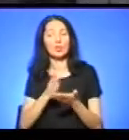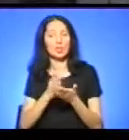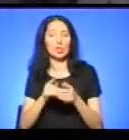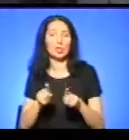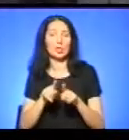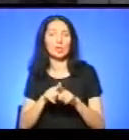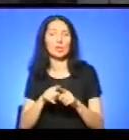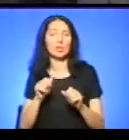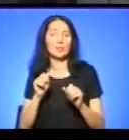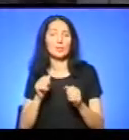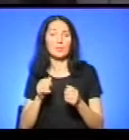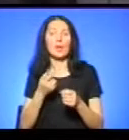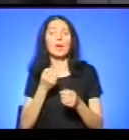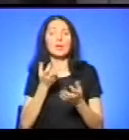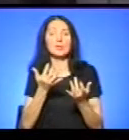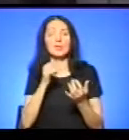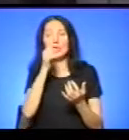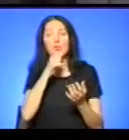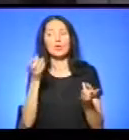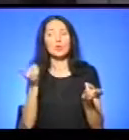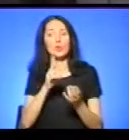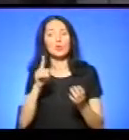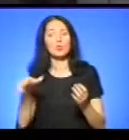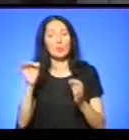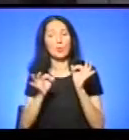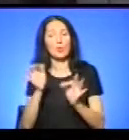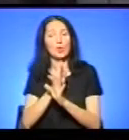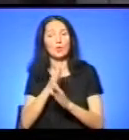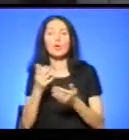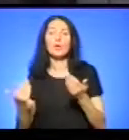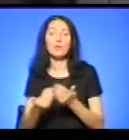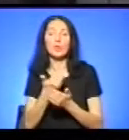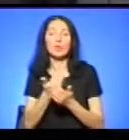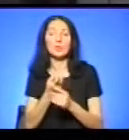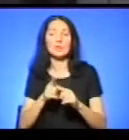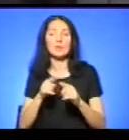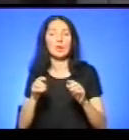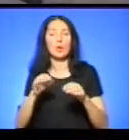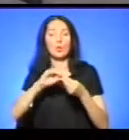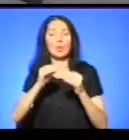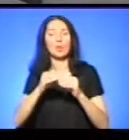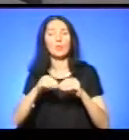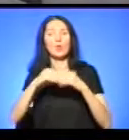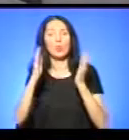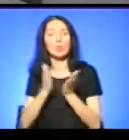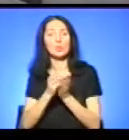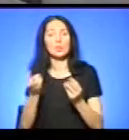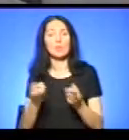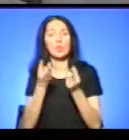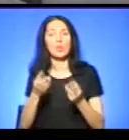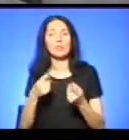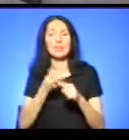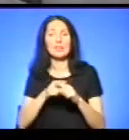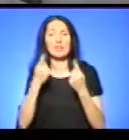можна все відновлюється? Знаєте, це проблема комплексна. Випалювання, воно несе велику біду не тільки